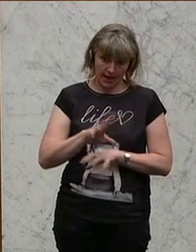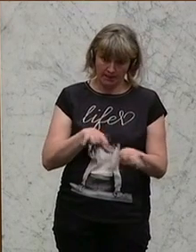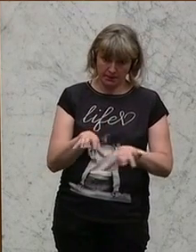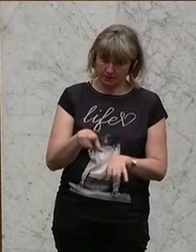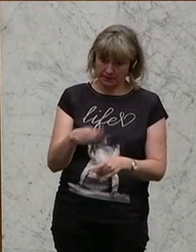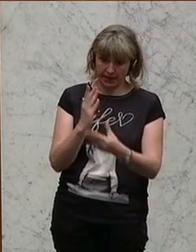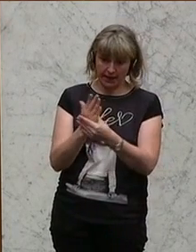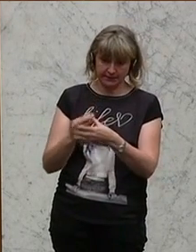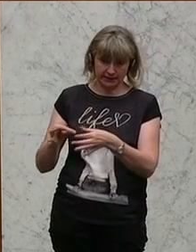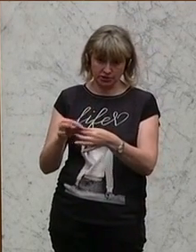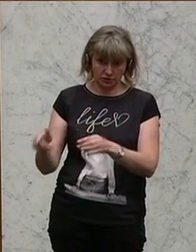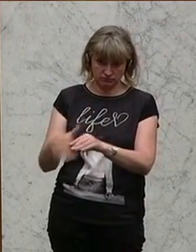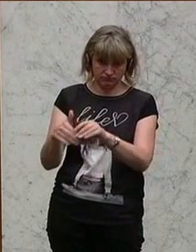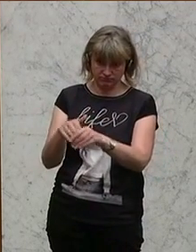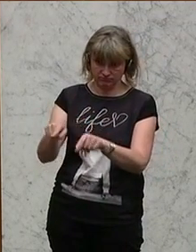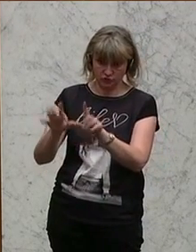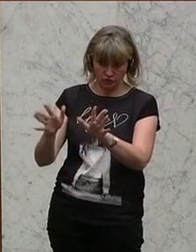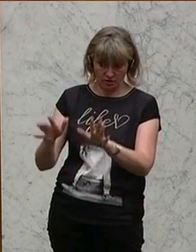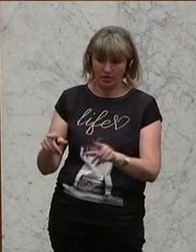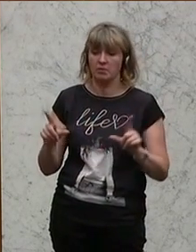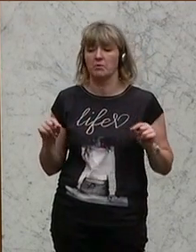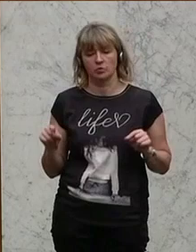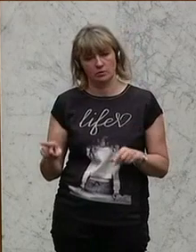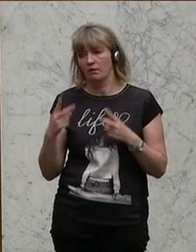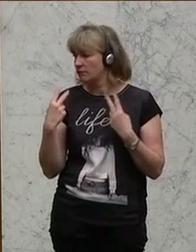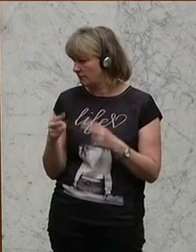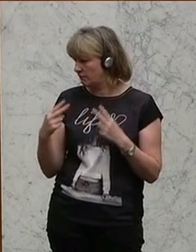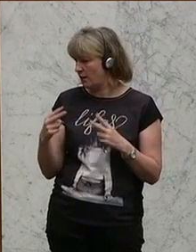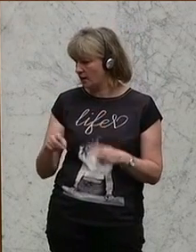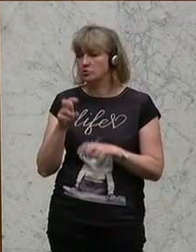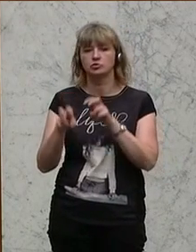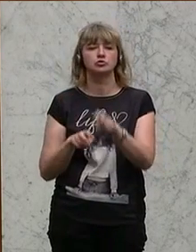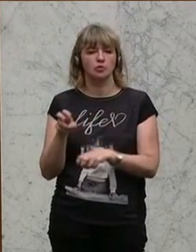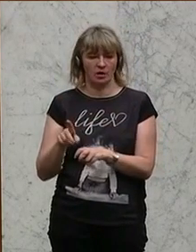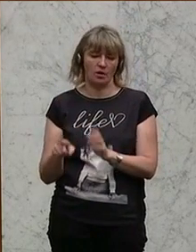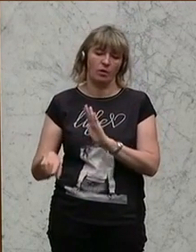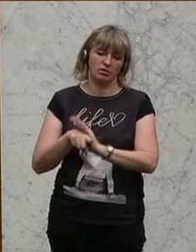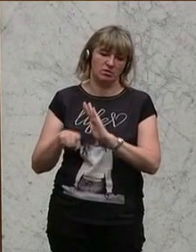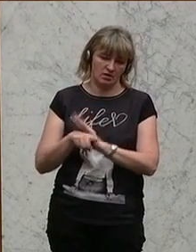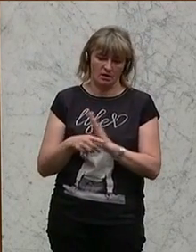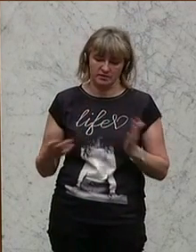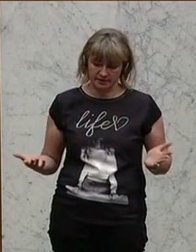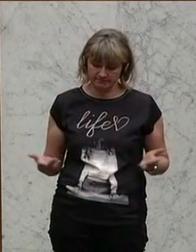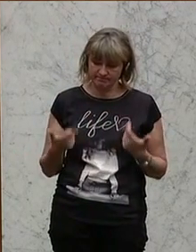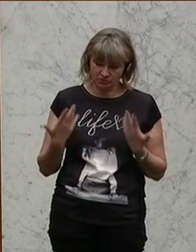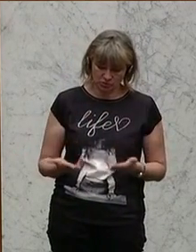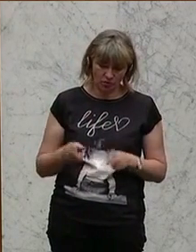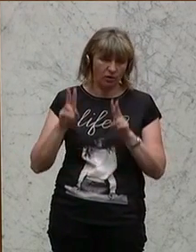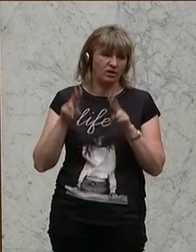Aktiengesellschaften beschäftigt werden, sind hier auch weiterhin steuerlich benachteiligt. Und diese